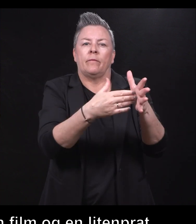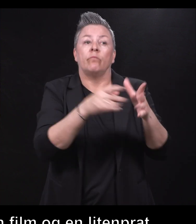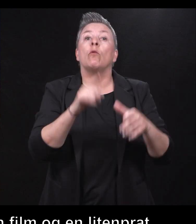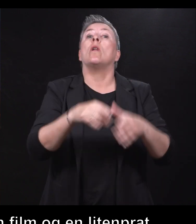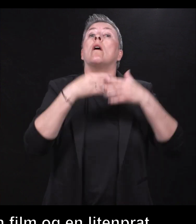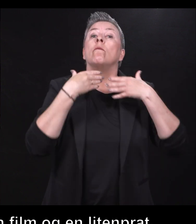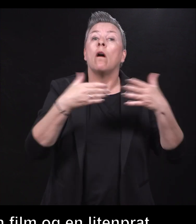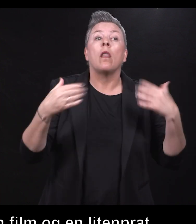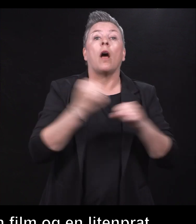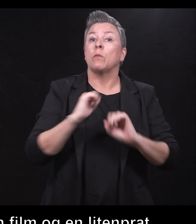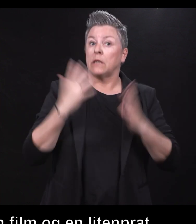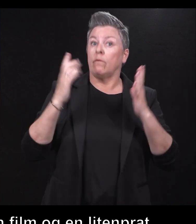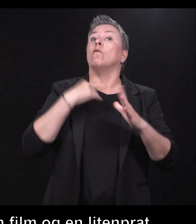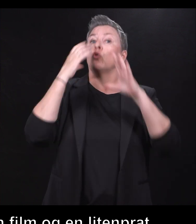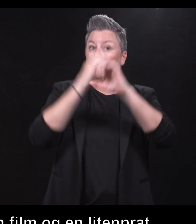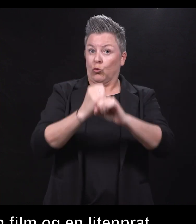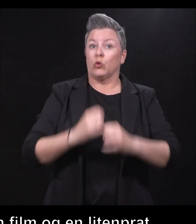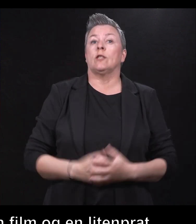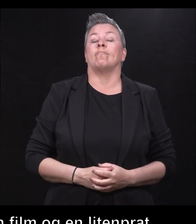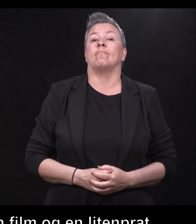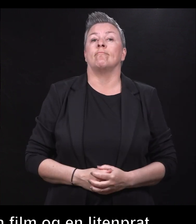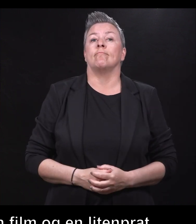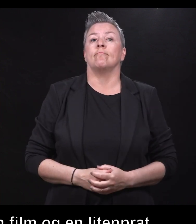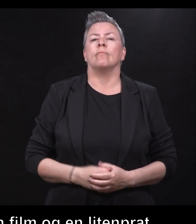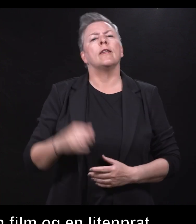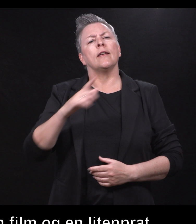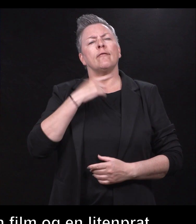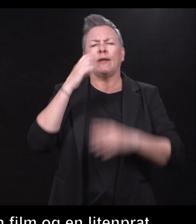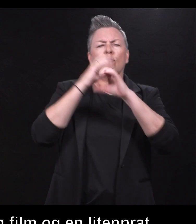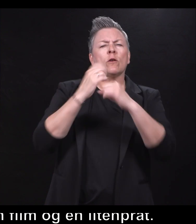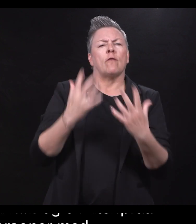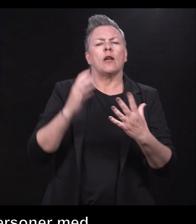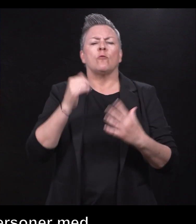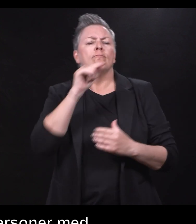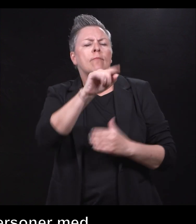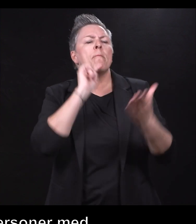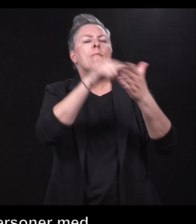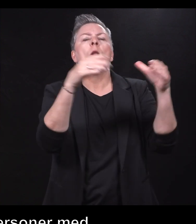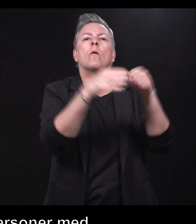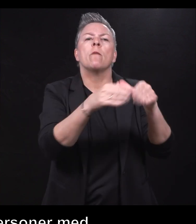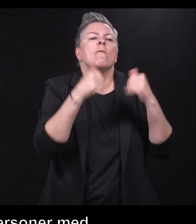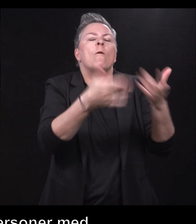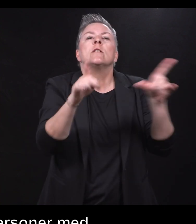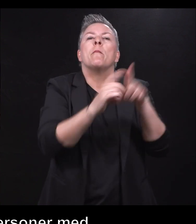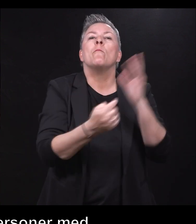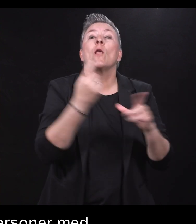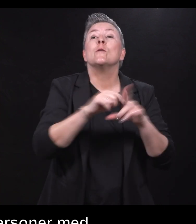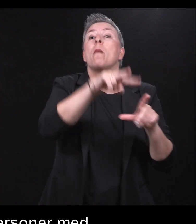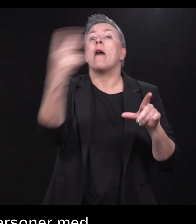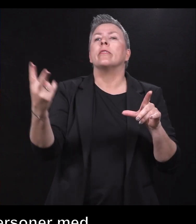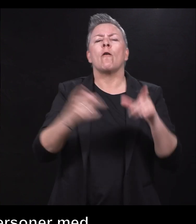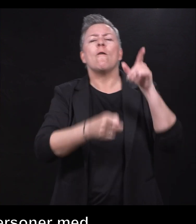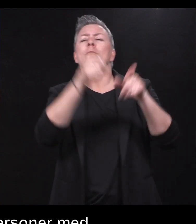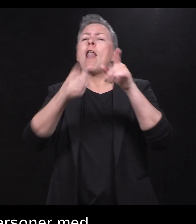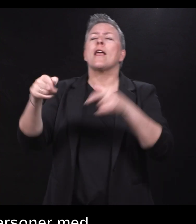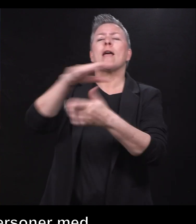arbeidsliv som er vårt fokus. Vi er opptatt av at denne målgruppen skal ha samme muligheter som andre til å velge blant jobber